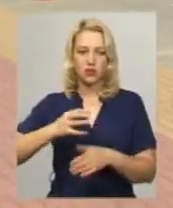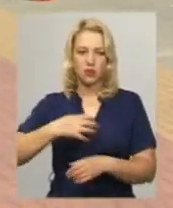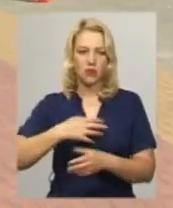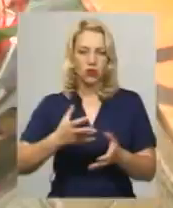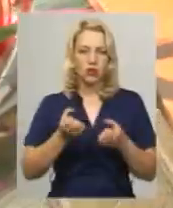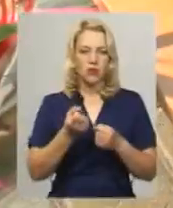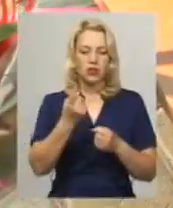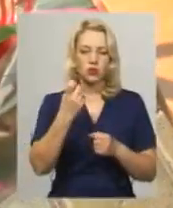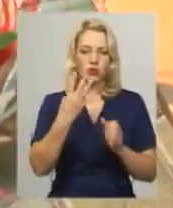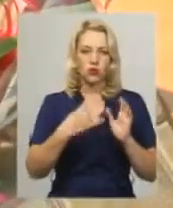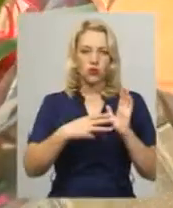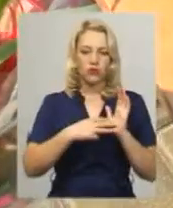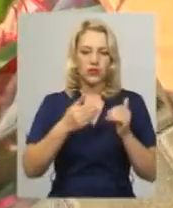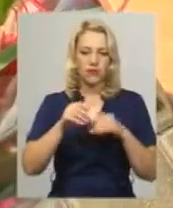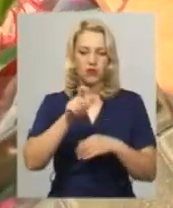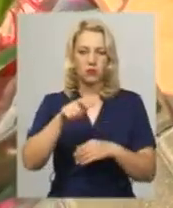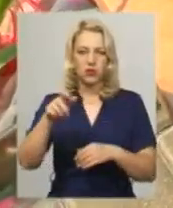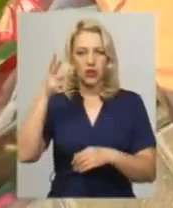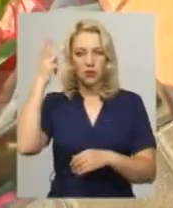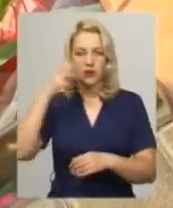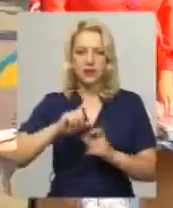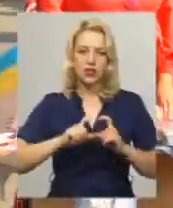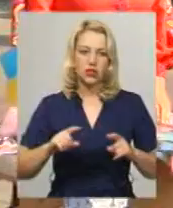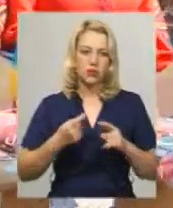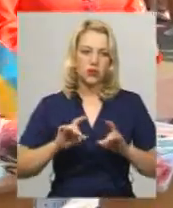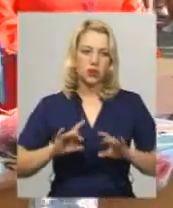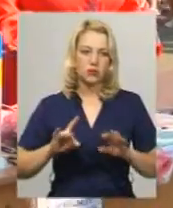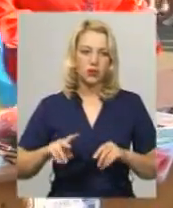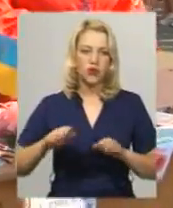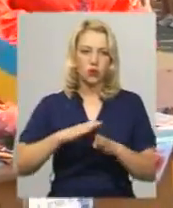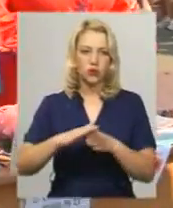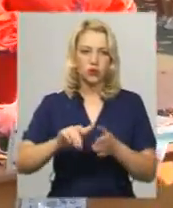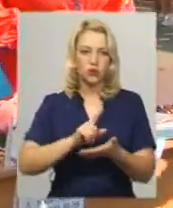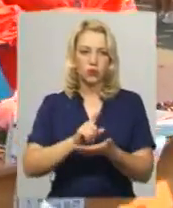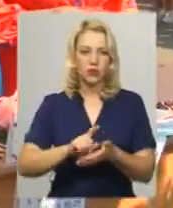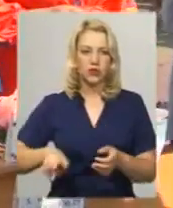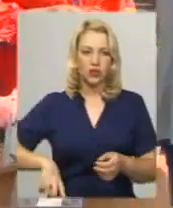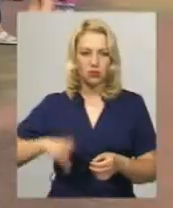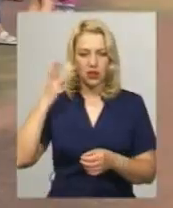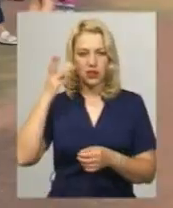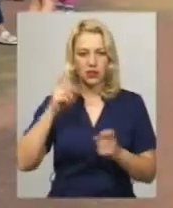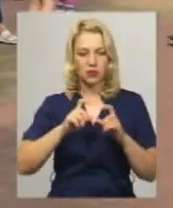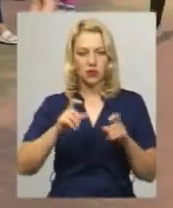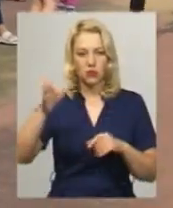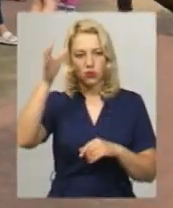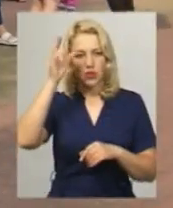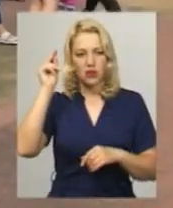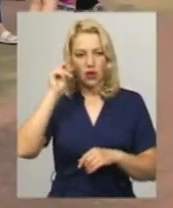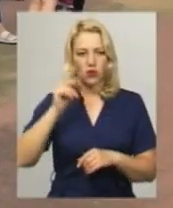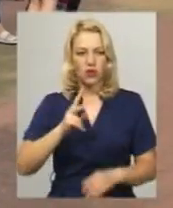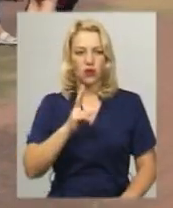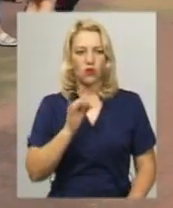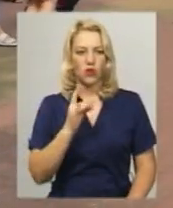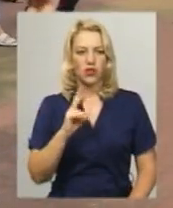148 випускників хмельницьких шкіл. Про це розповідає виконуюча обов'язки директора Хмельницького міського департаменту освіти і науки Людмила